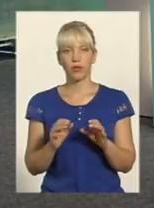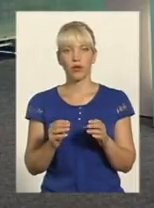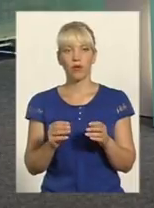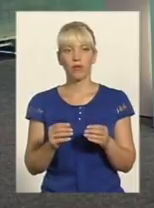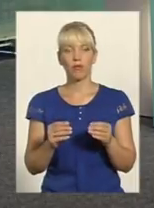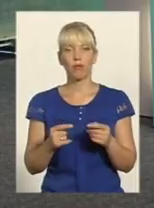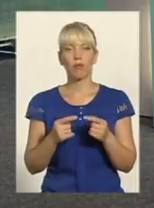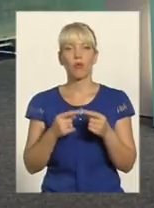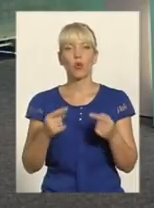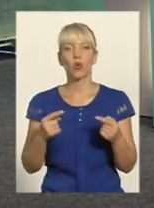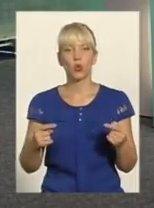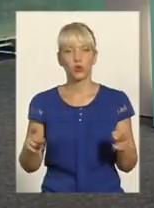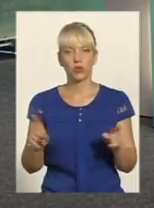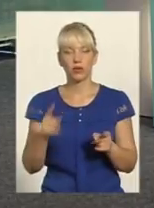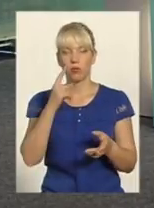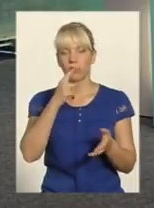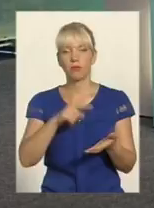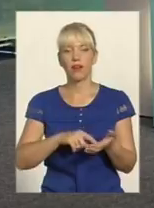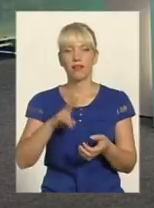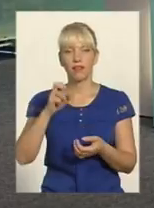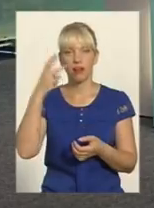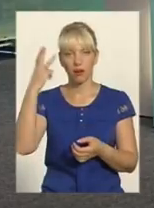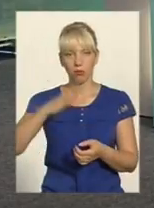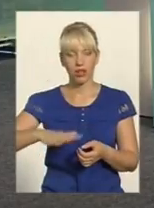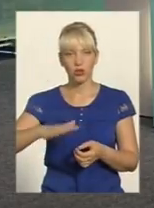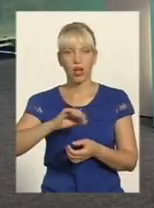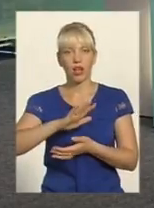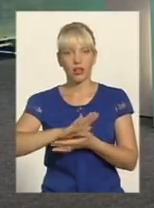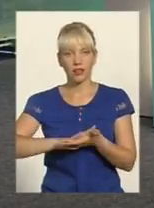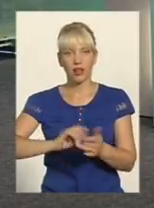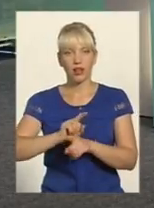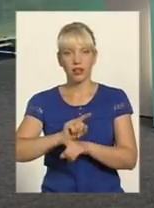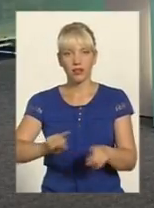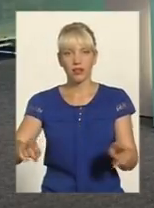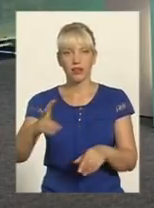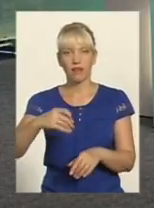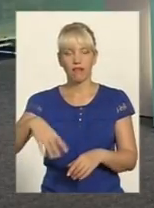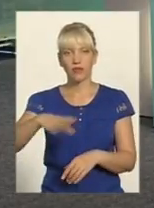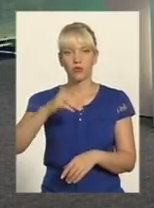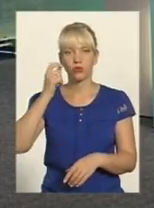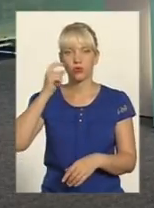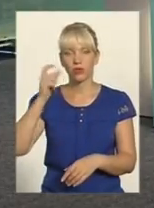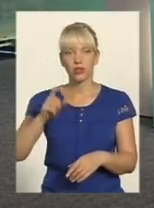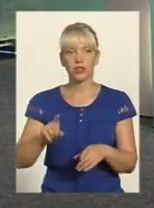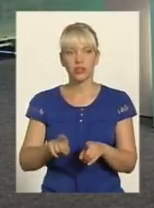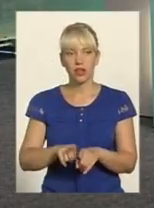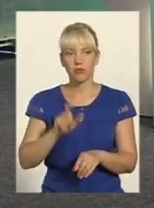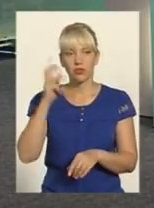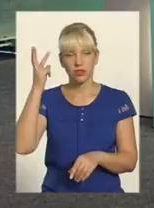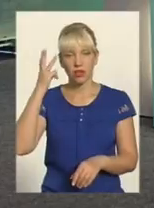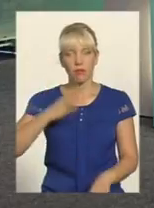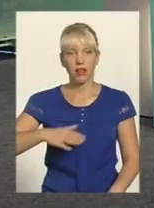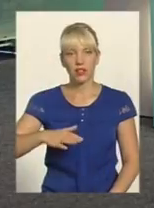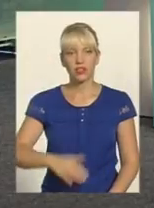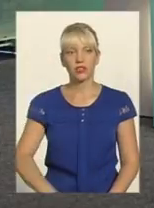на Хмельниччину і далі всією Україною І так само з Хмельниччиною Я зрозумів, я